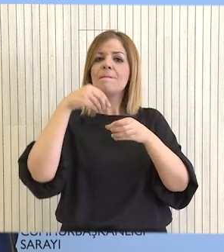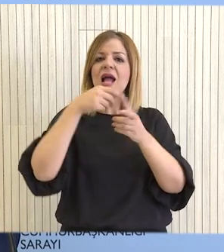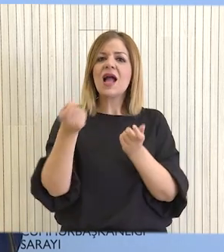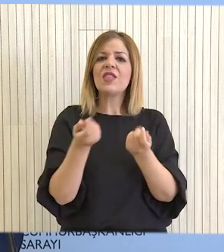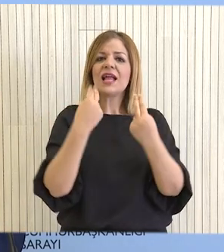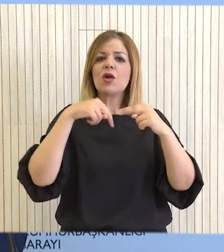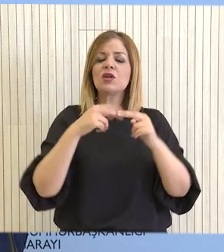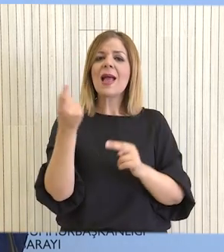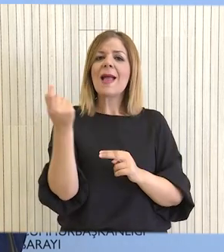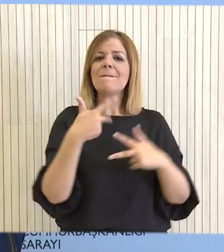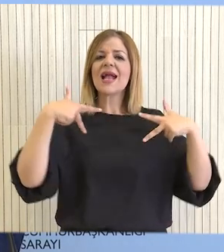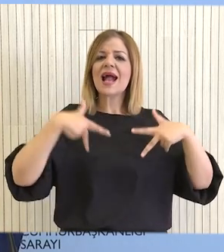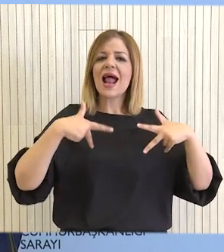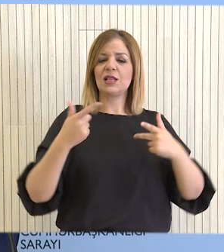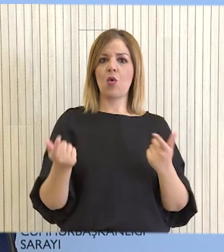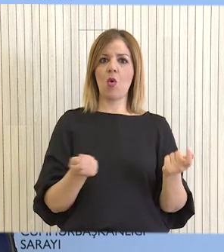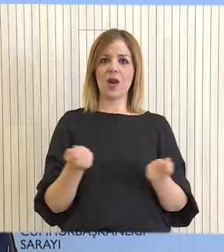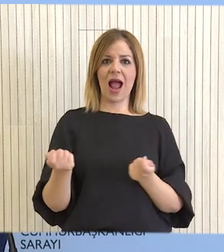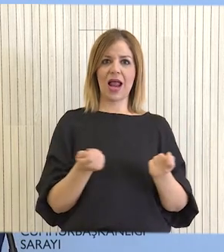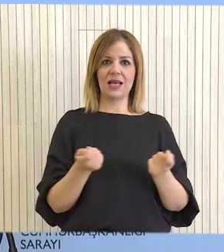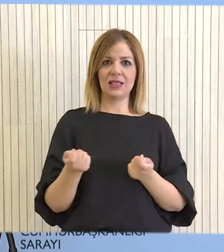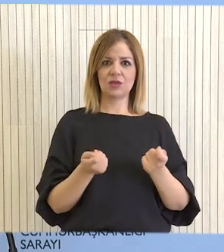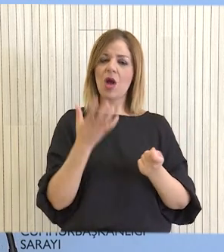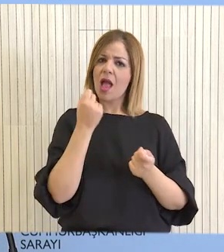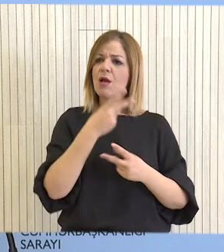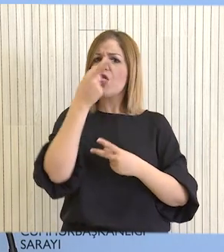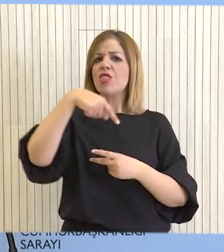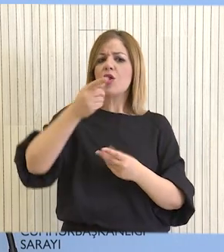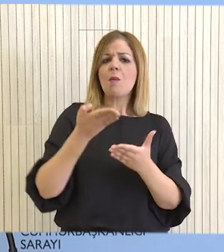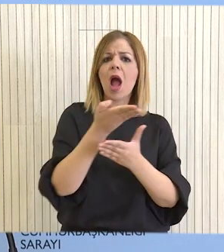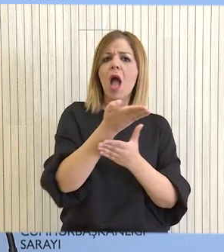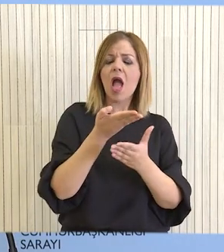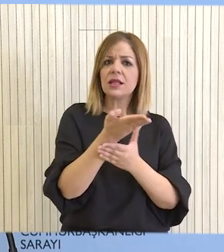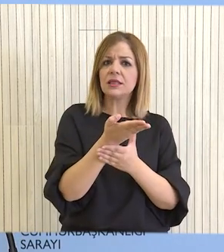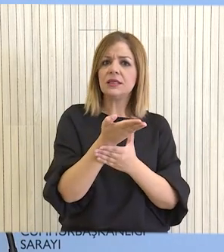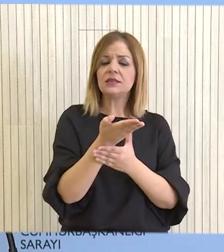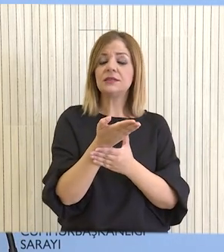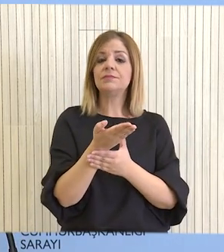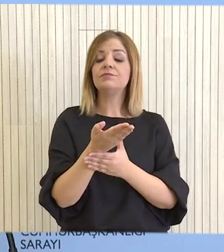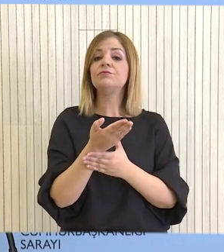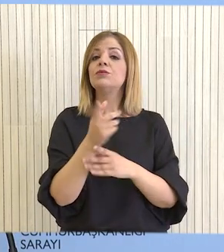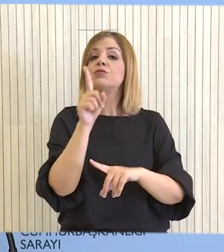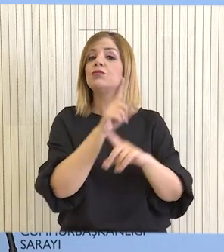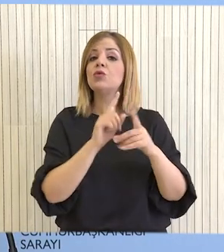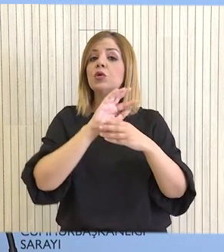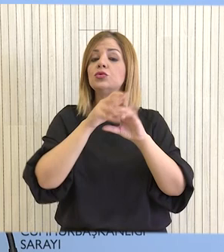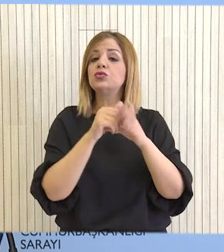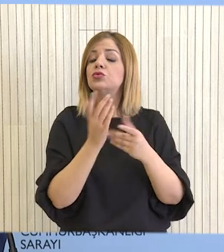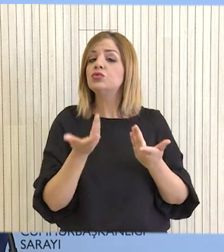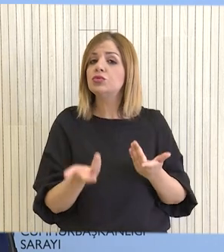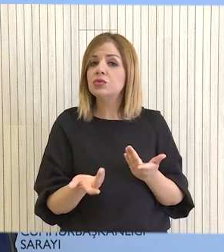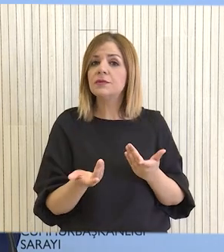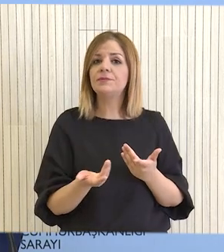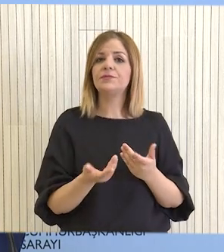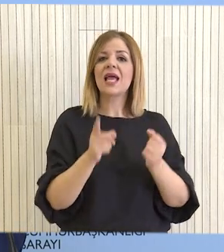συμβούλια νομικών προσώπων δημοσίου δικαίου μέσω του γνωμοδοτικού συμβουλίου. Συγκεκριμένα η εκδήλωση ενδιαφέροντος αναοργανισμό